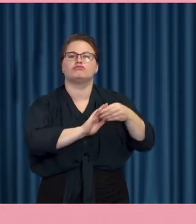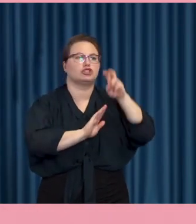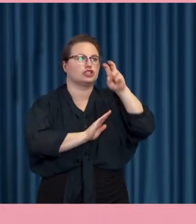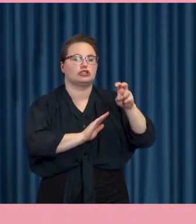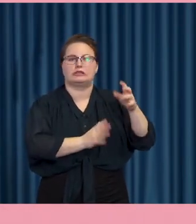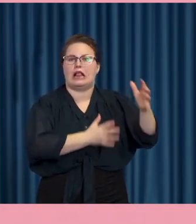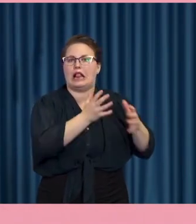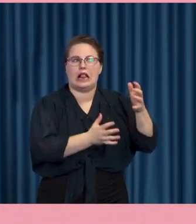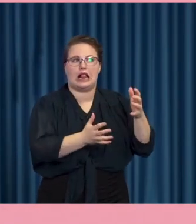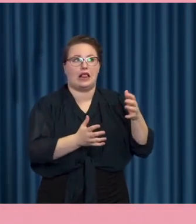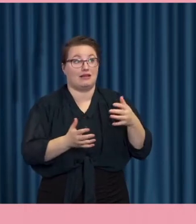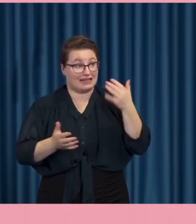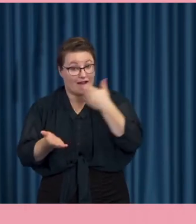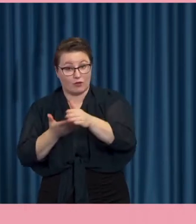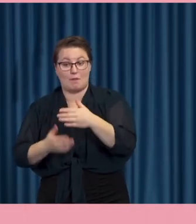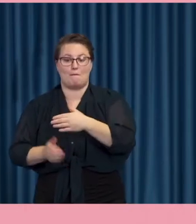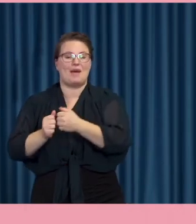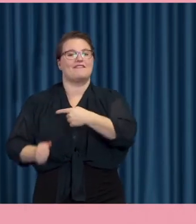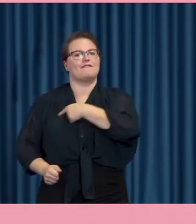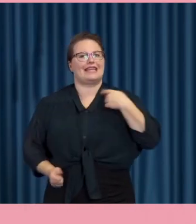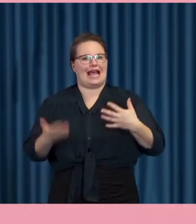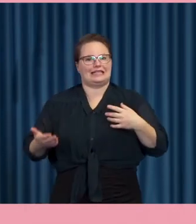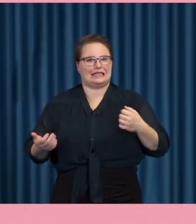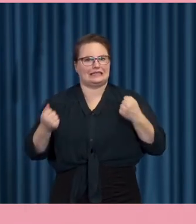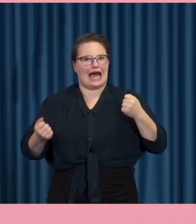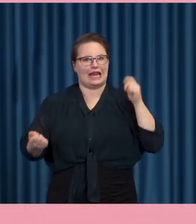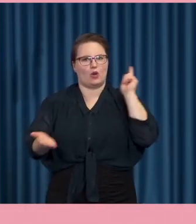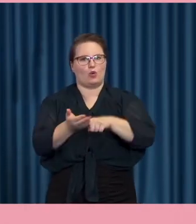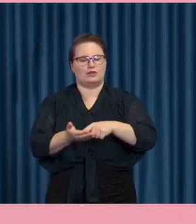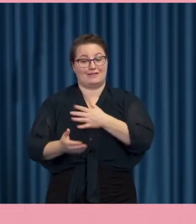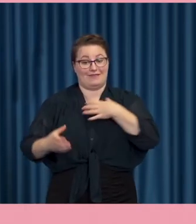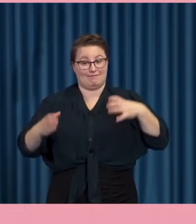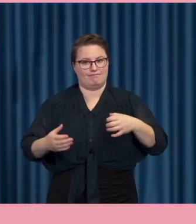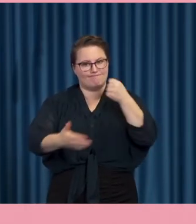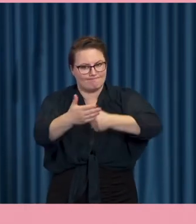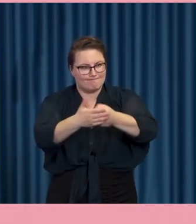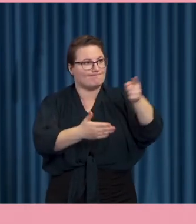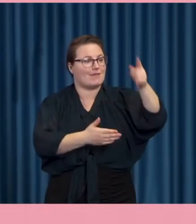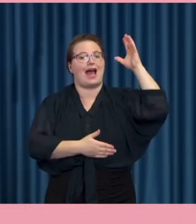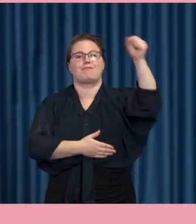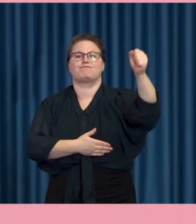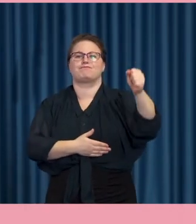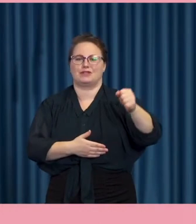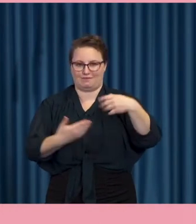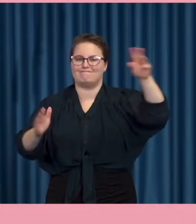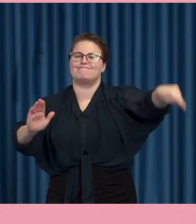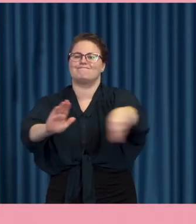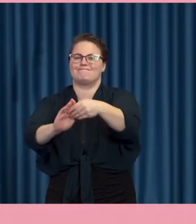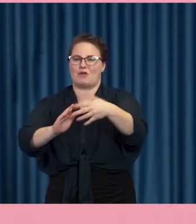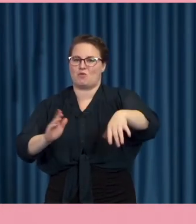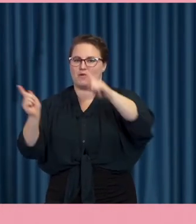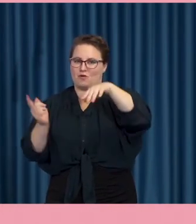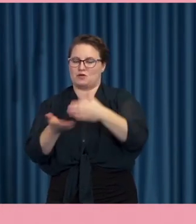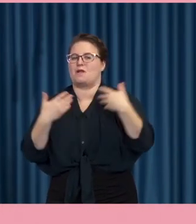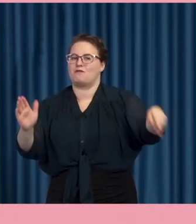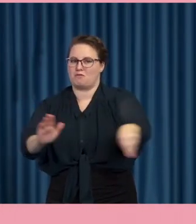opinion i våra kretsar. Och nu är det räddat och de får fortsätta. Den andra saken jag